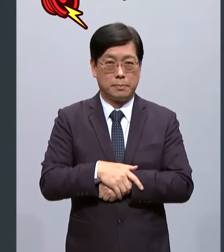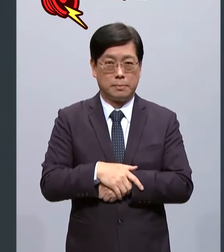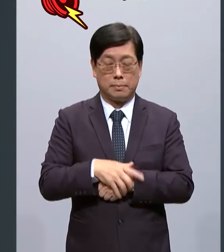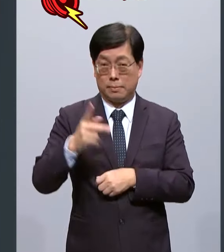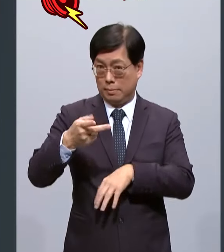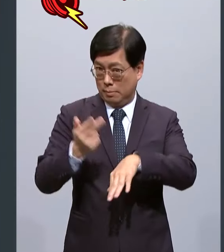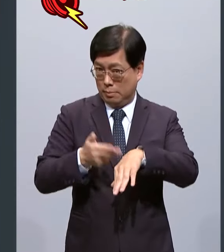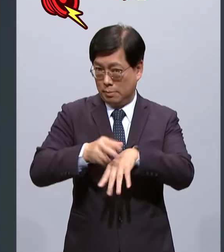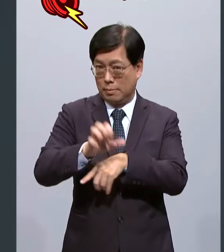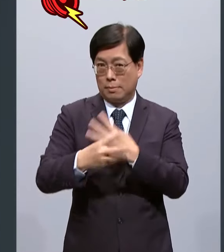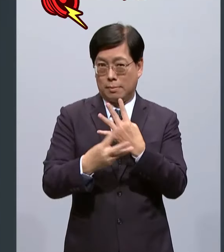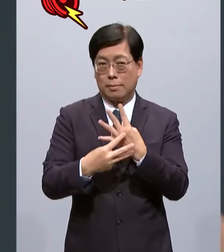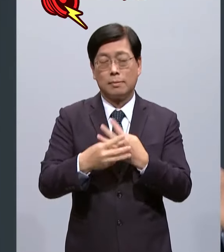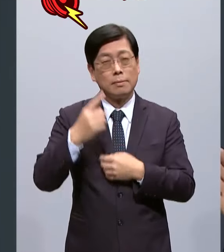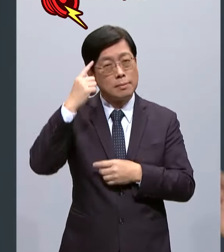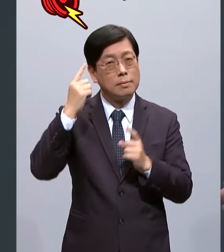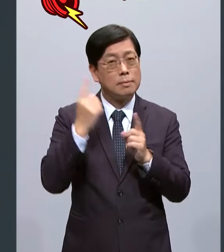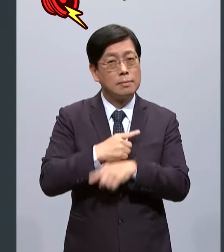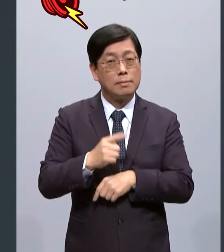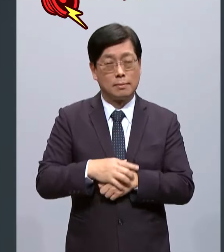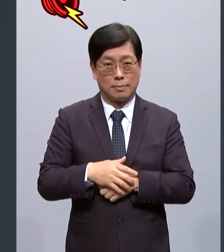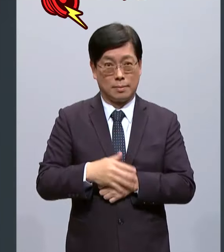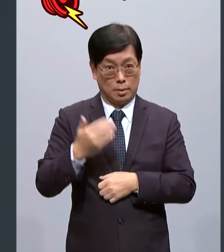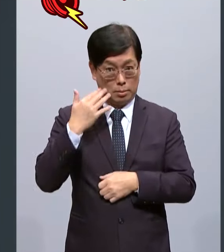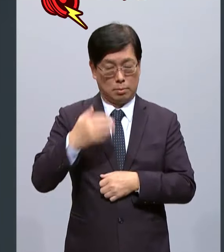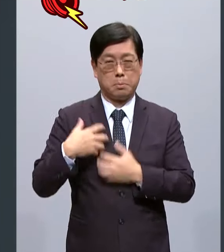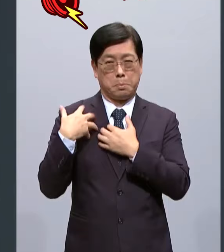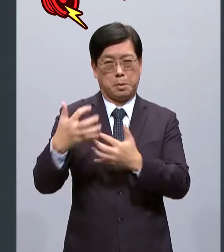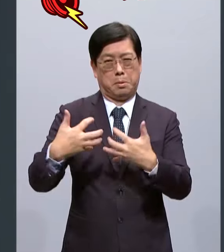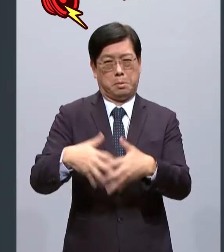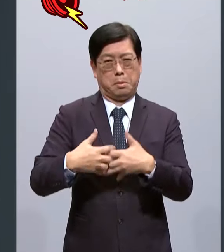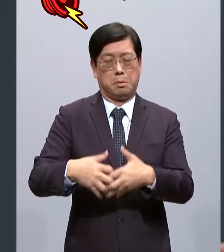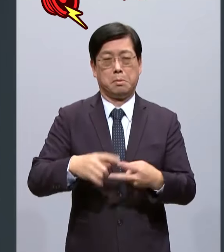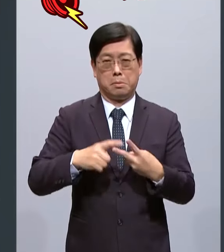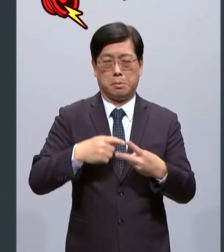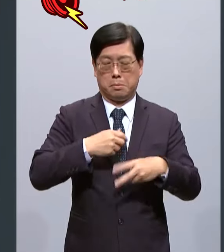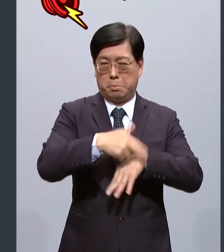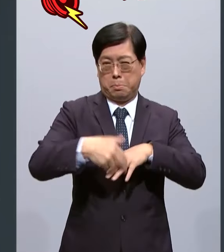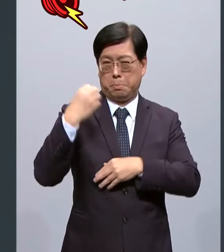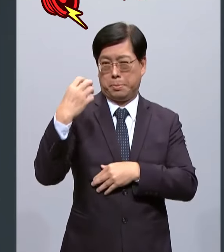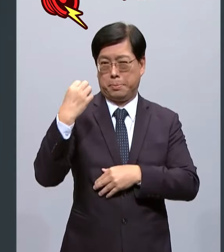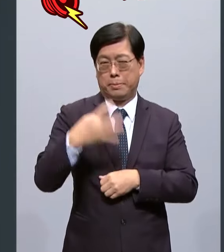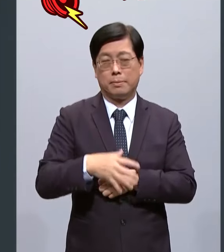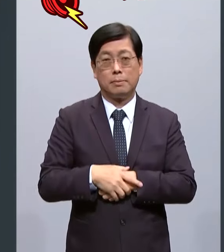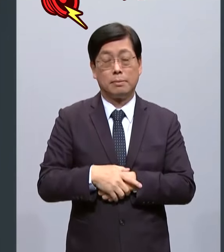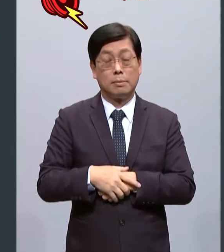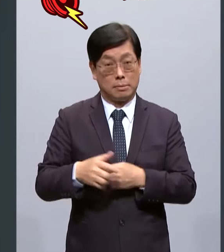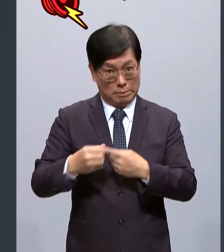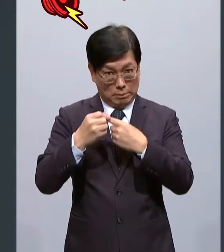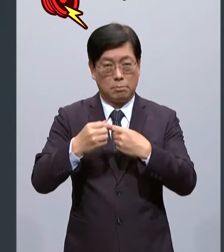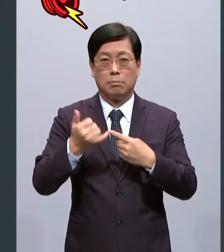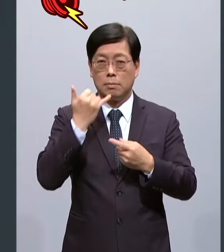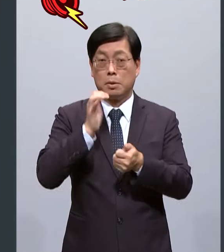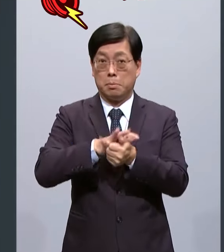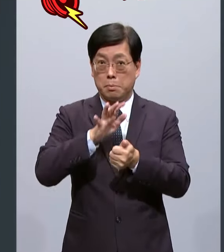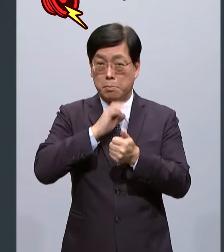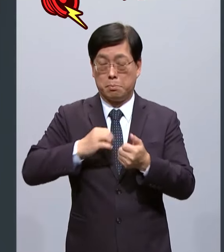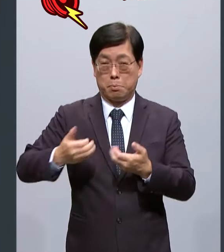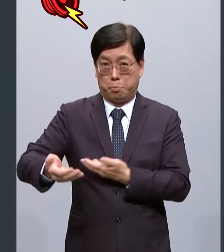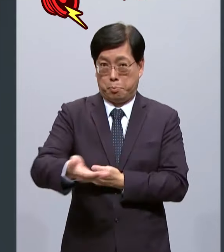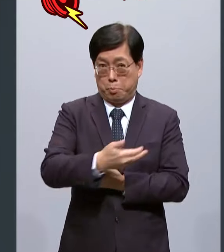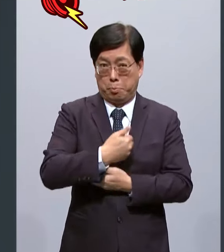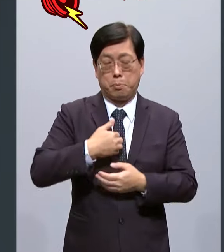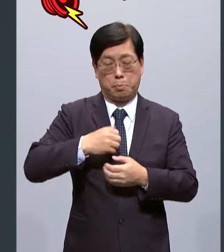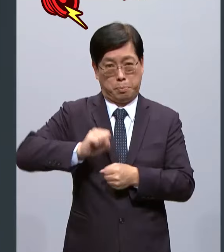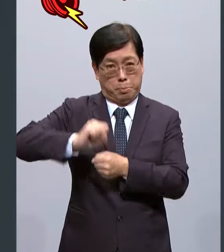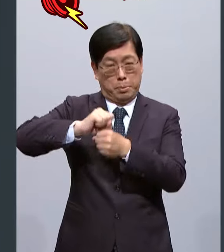科技农业也就是伸展机械化设备现代化一方面提高生产效率一